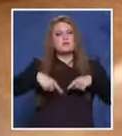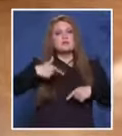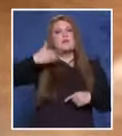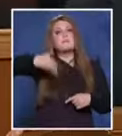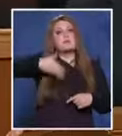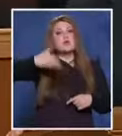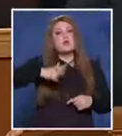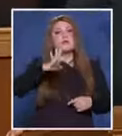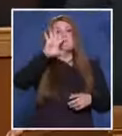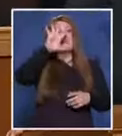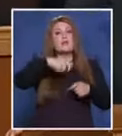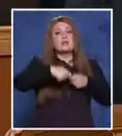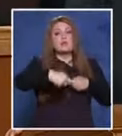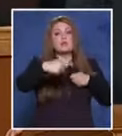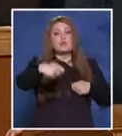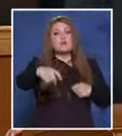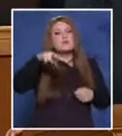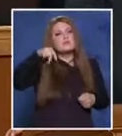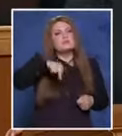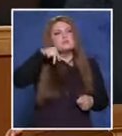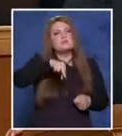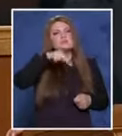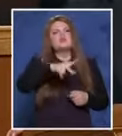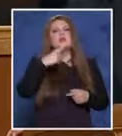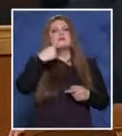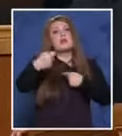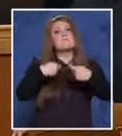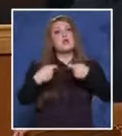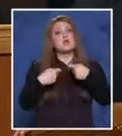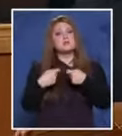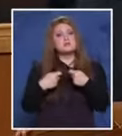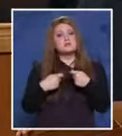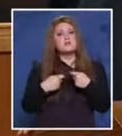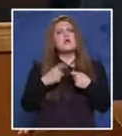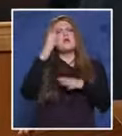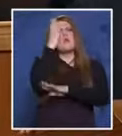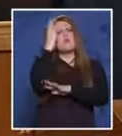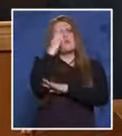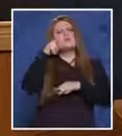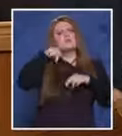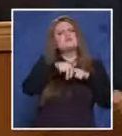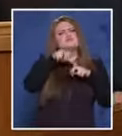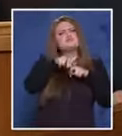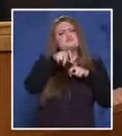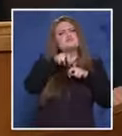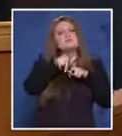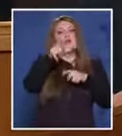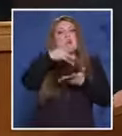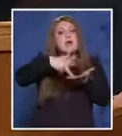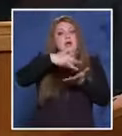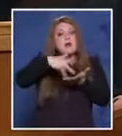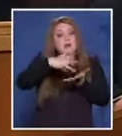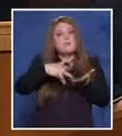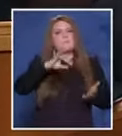км пеш за да си купим нещо от магазин. Нито привози през горите пеш и обратно. Разбрах, че и хляб